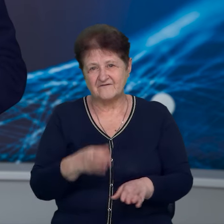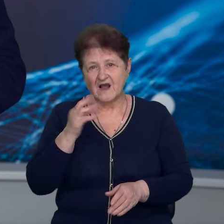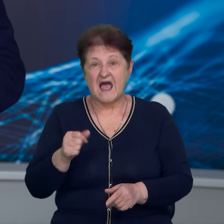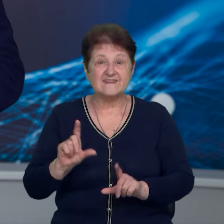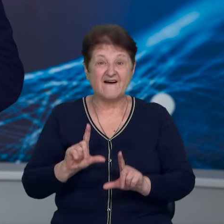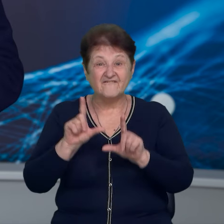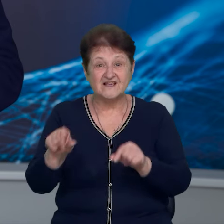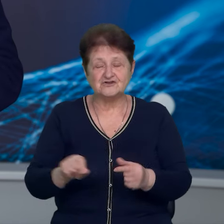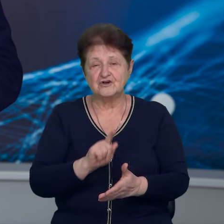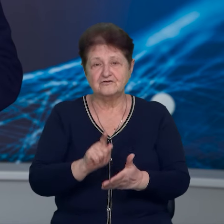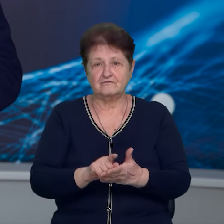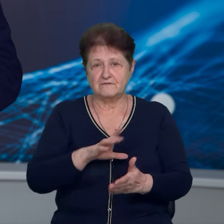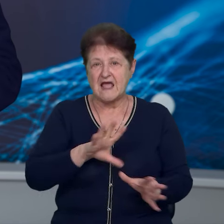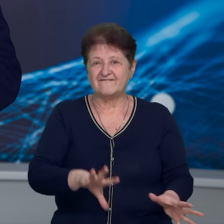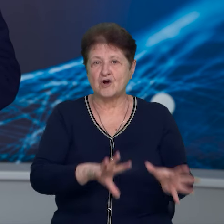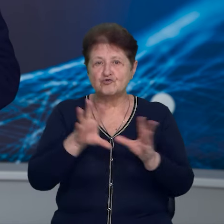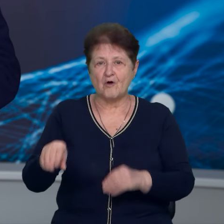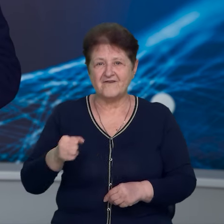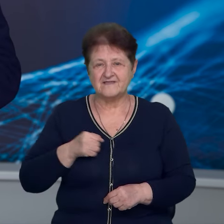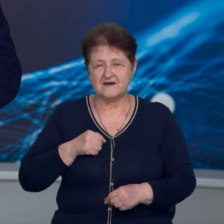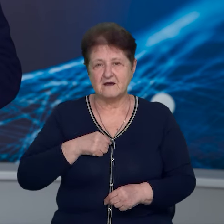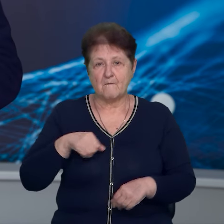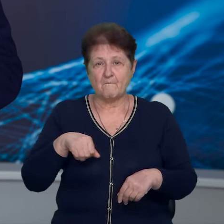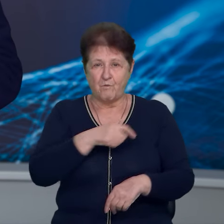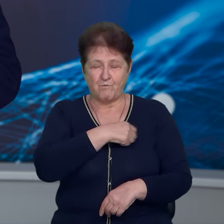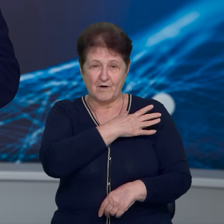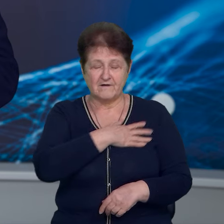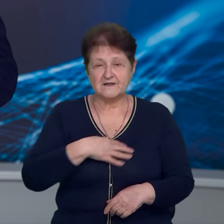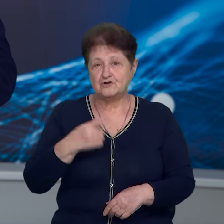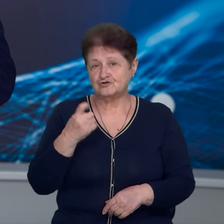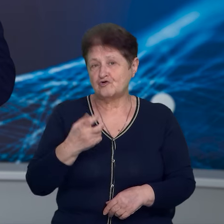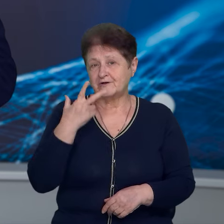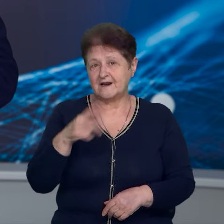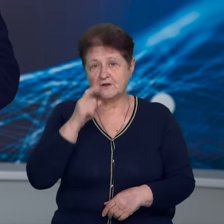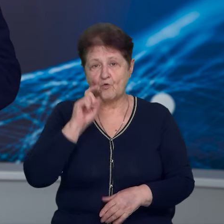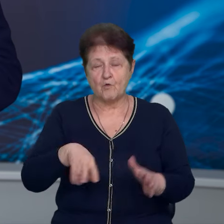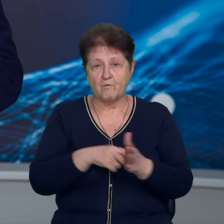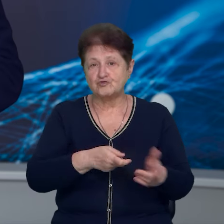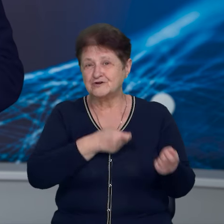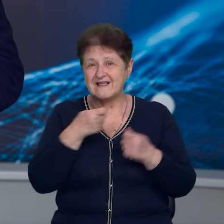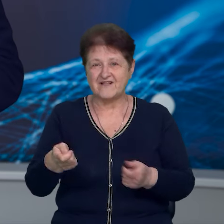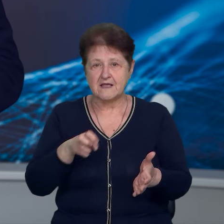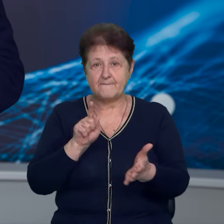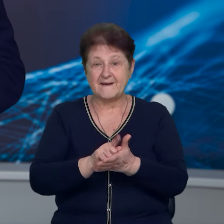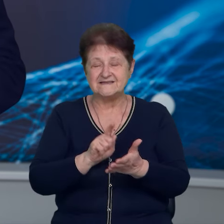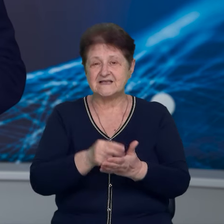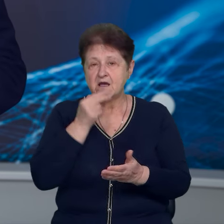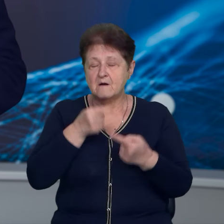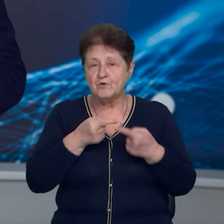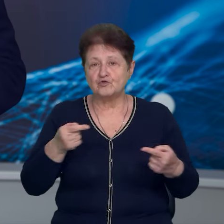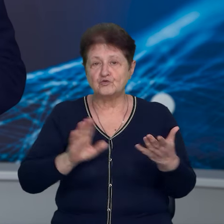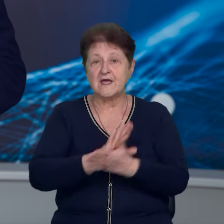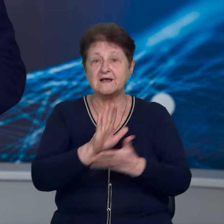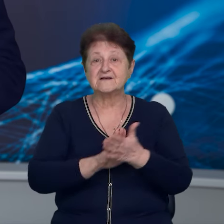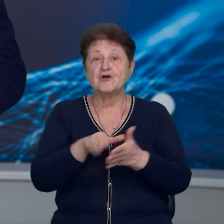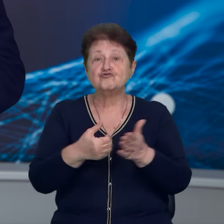виїздах їм доводилося евакуювати поранених. 103 пересувне відділення «Укрпошти» доставляє пенсії, продукти та газети